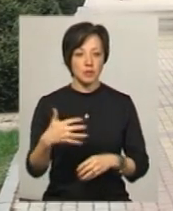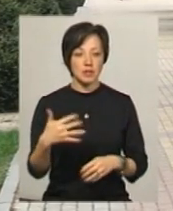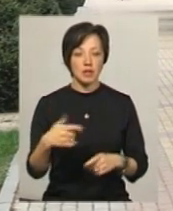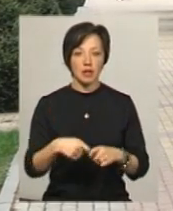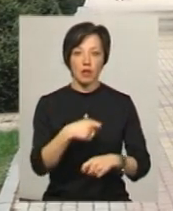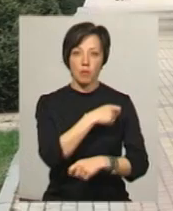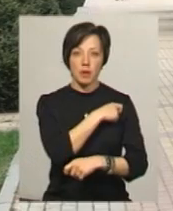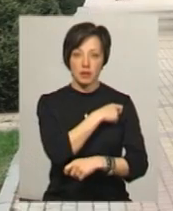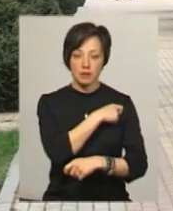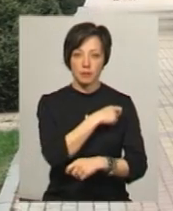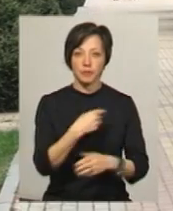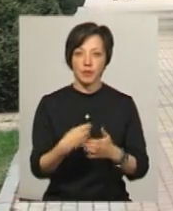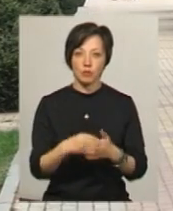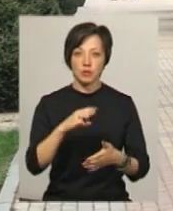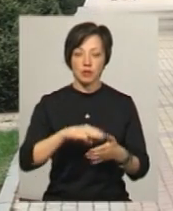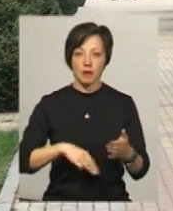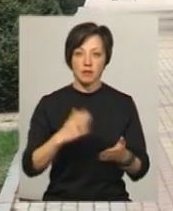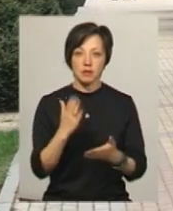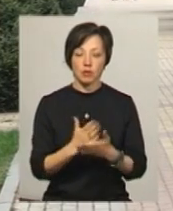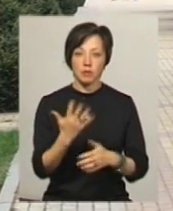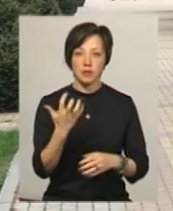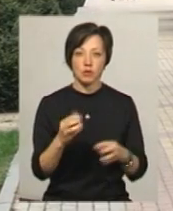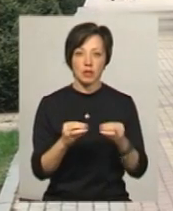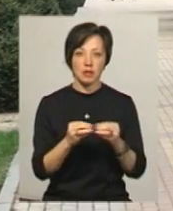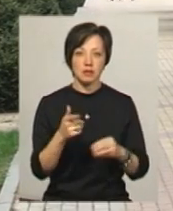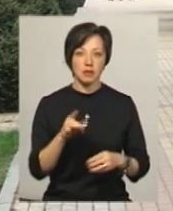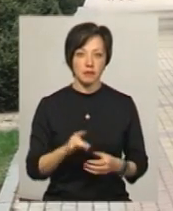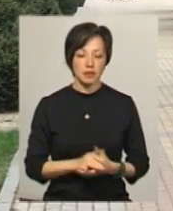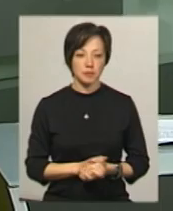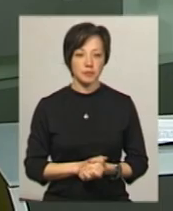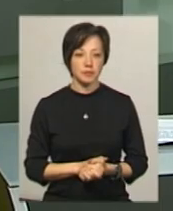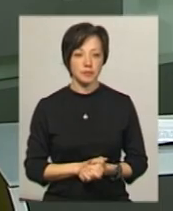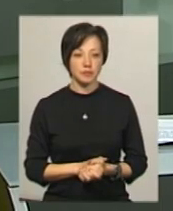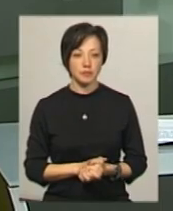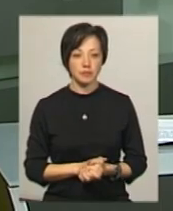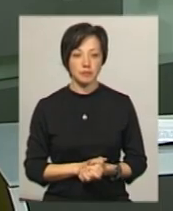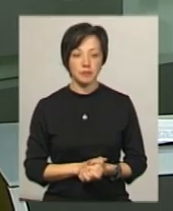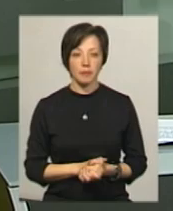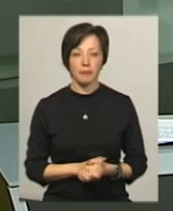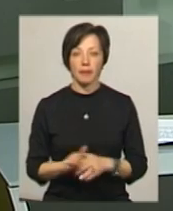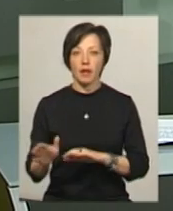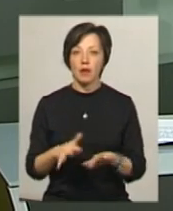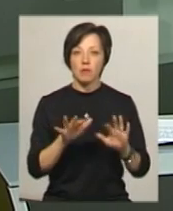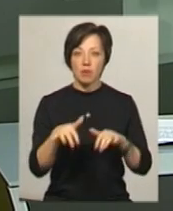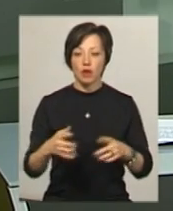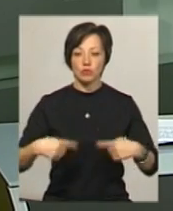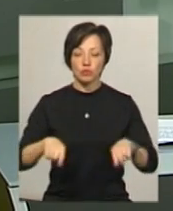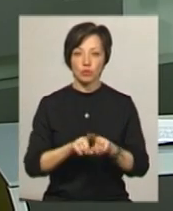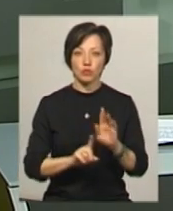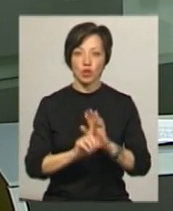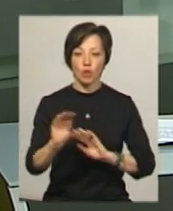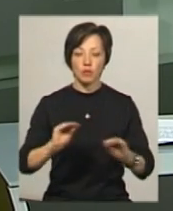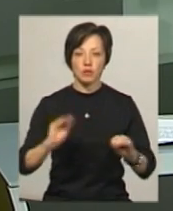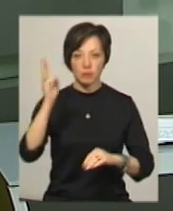км сума штрафу становить 510 грн Пляжну зону почали облаштовувати у